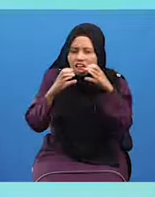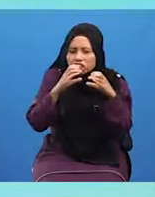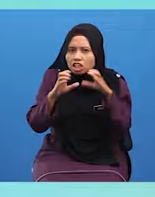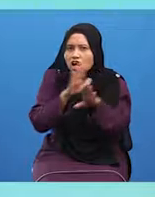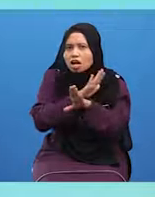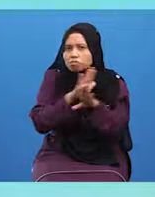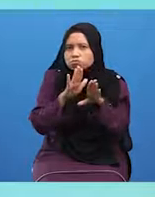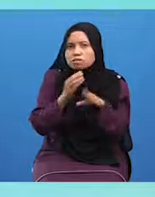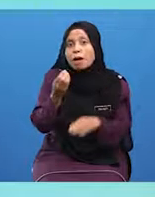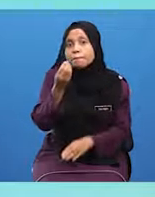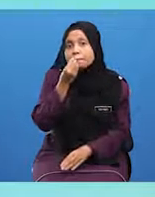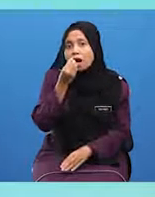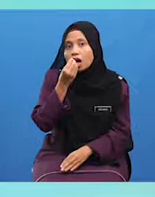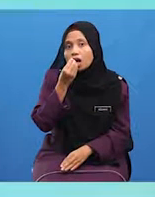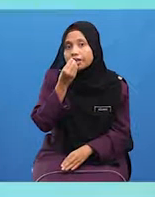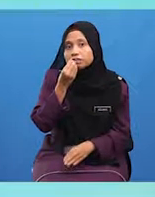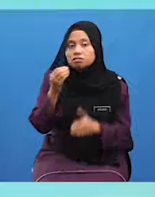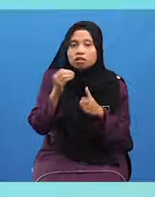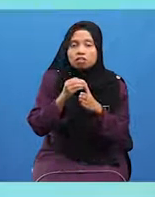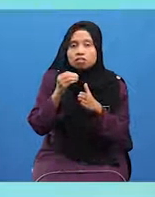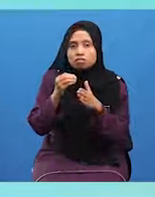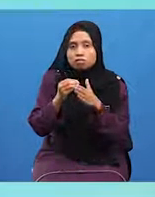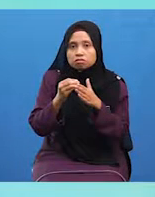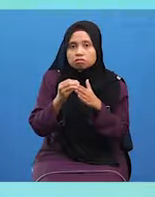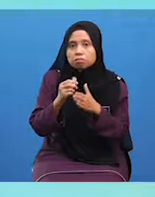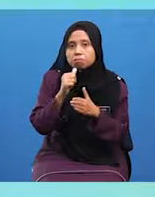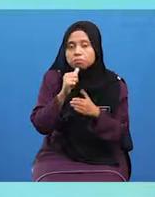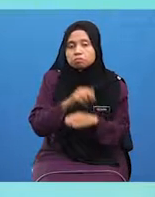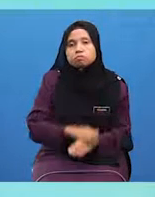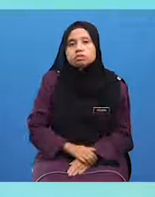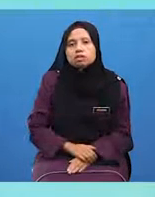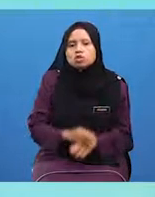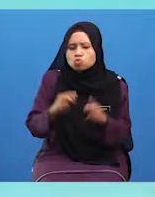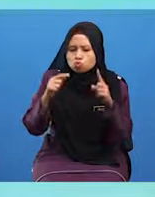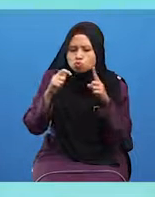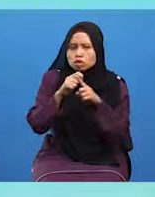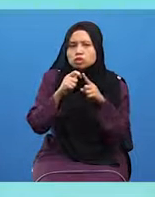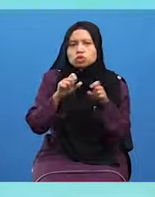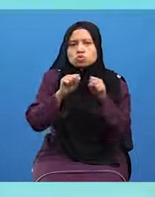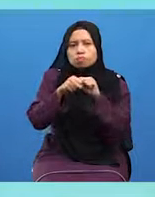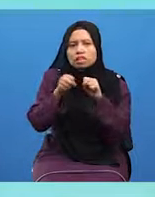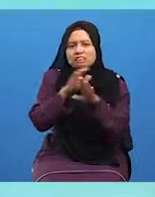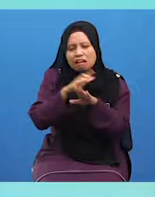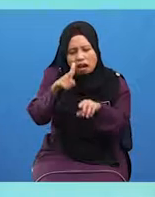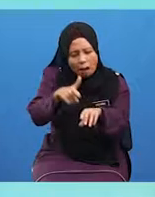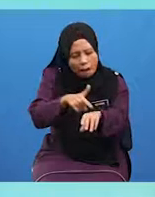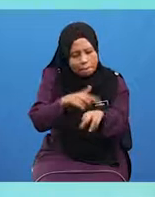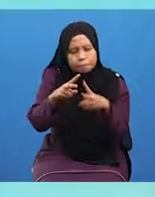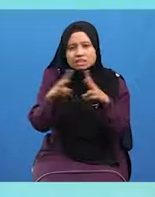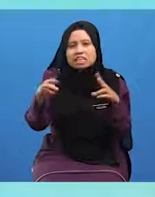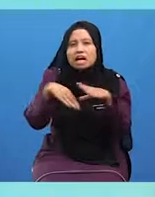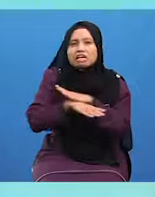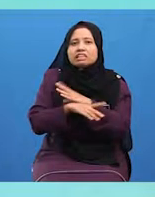Dilarang Bercakap Atau Bersembang Tujuannya Supaya Tidak Terlalu Lama